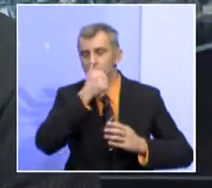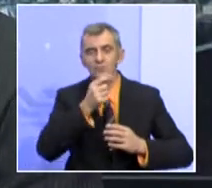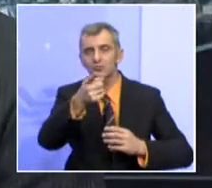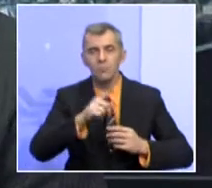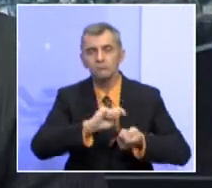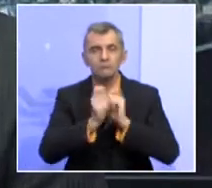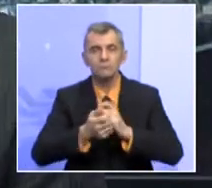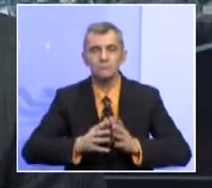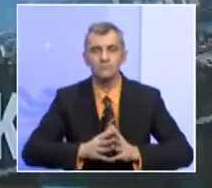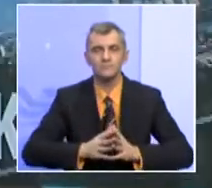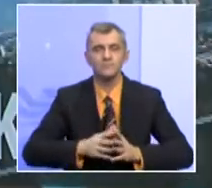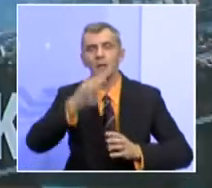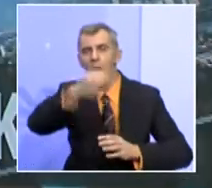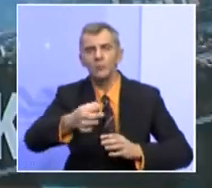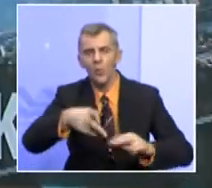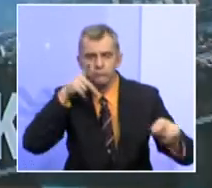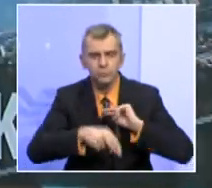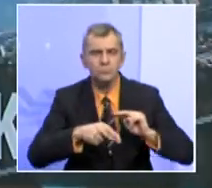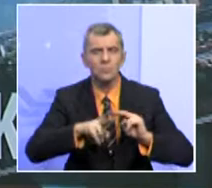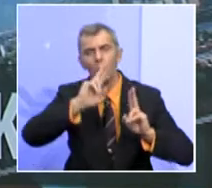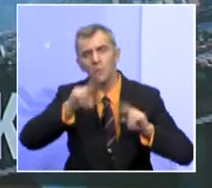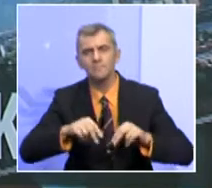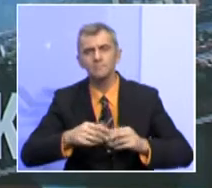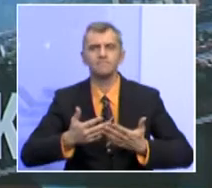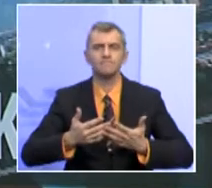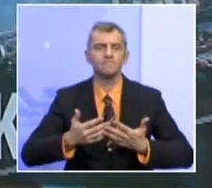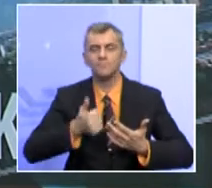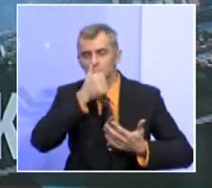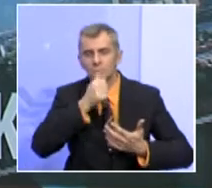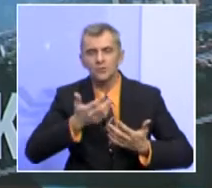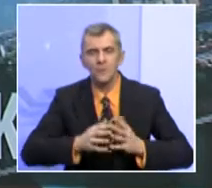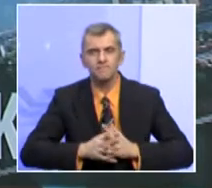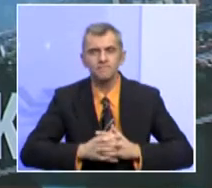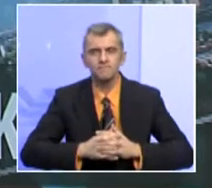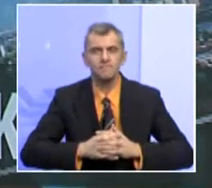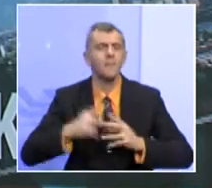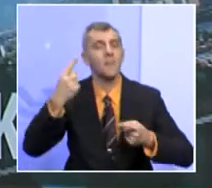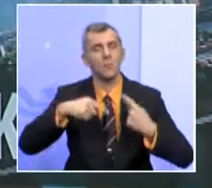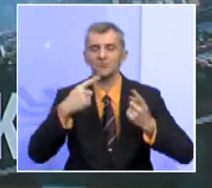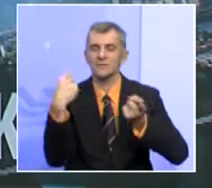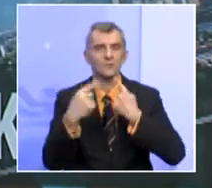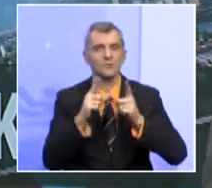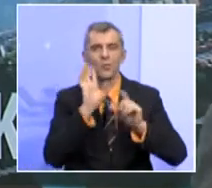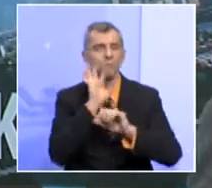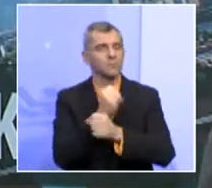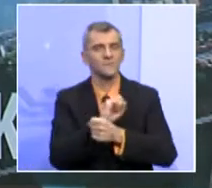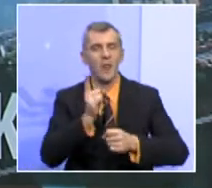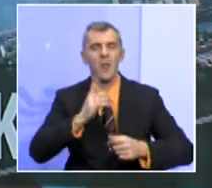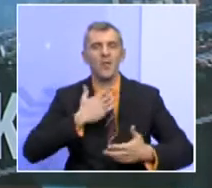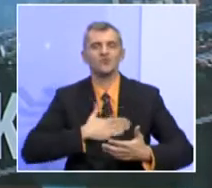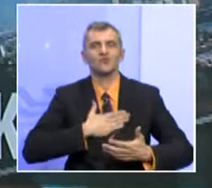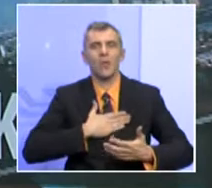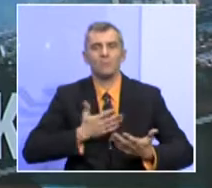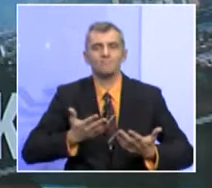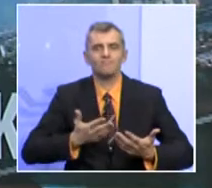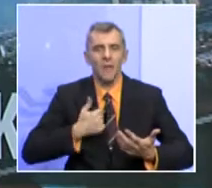Što biste vi uključili kantone? Ostavili neke... Nažalost, nismo... Politička situacija u BiH nije željoteka. Ja znam